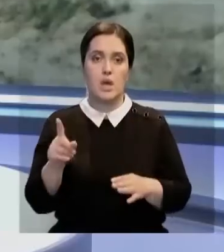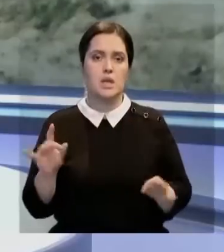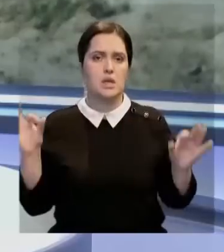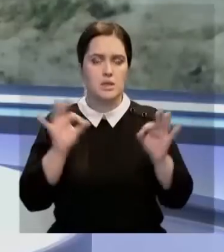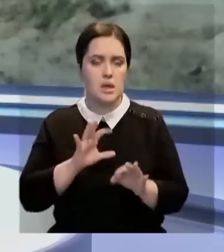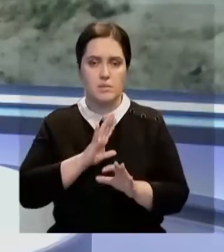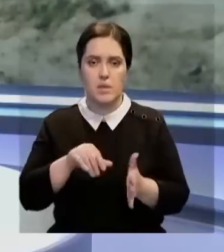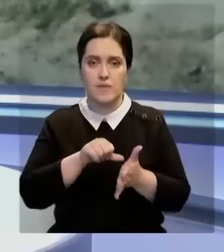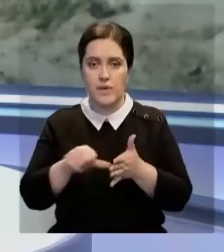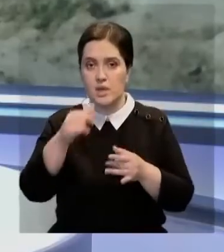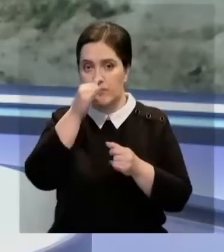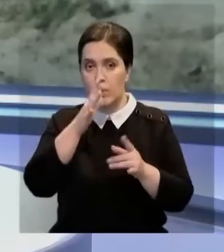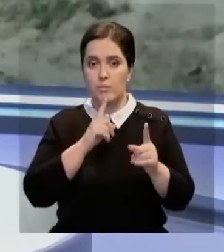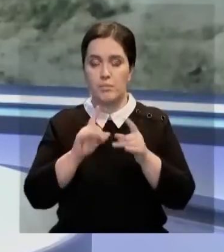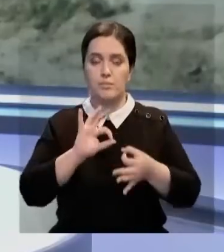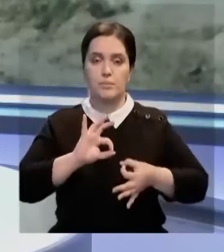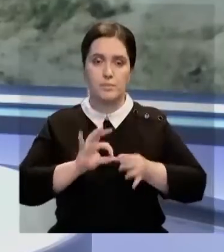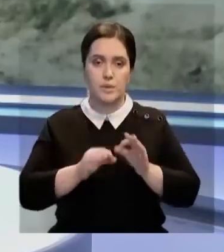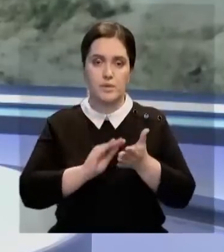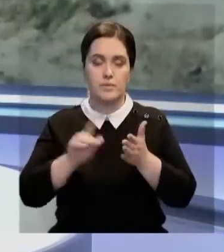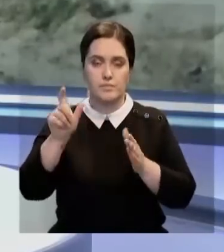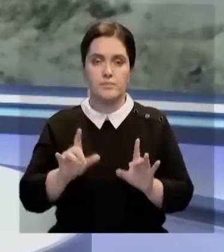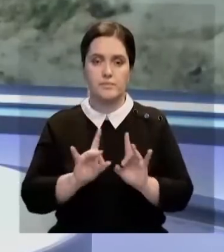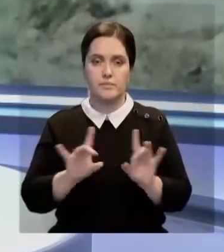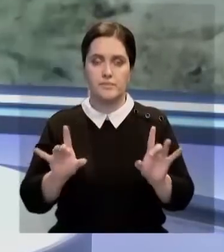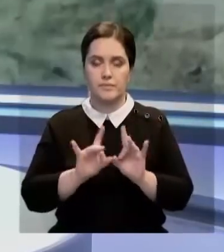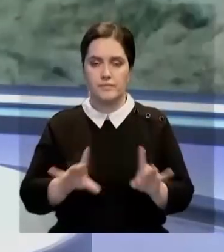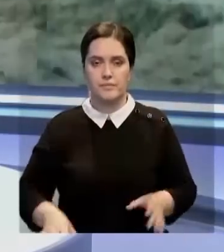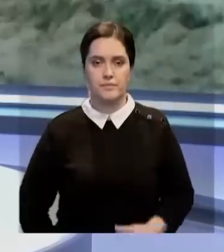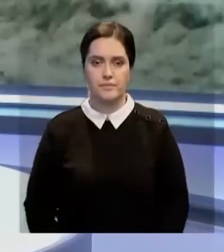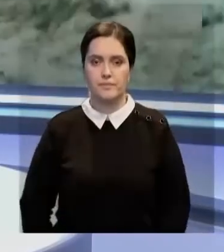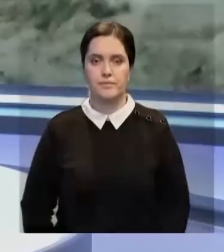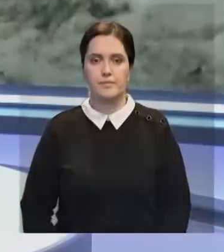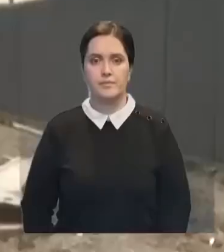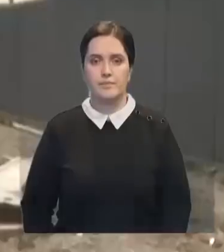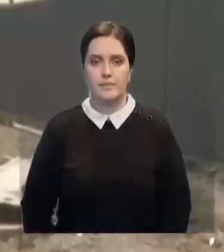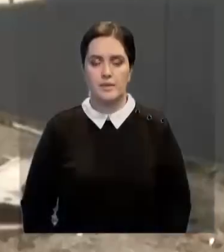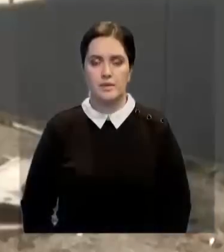на которых никогда не было асфальта, невозможно передвигаться. Подробнее в материале нашего корреспондента.